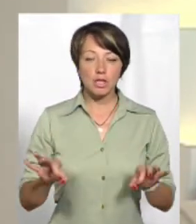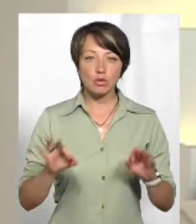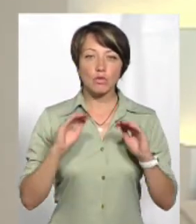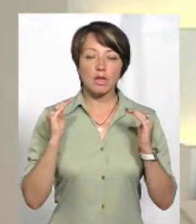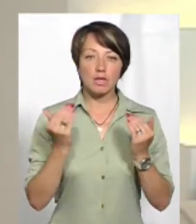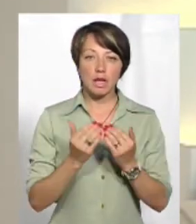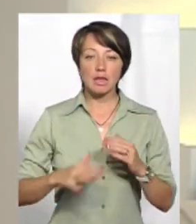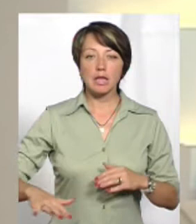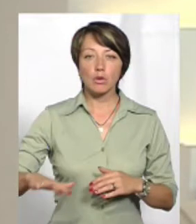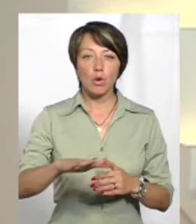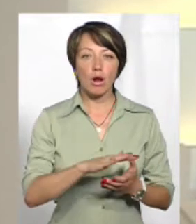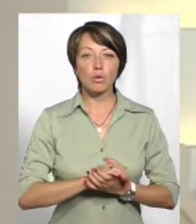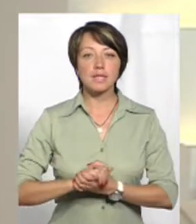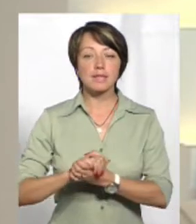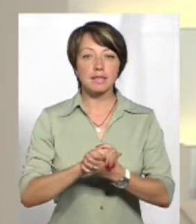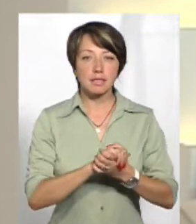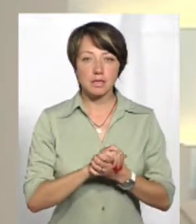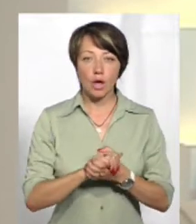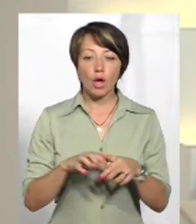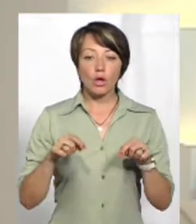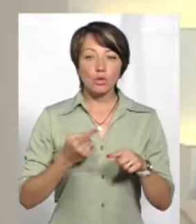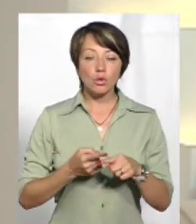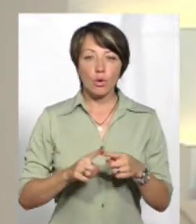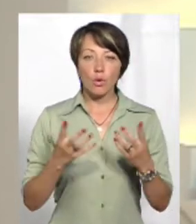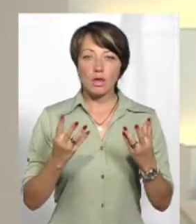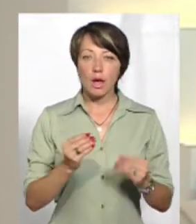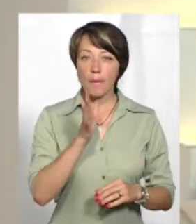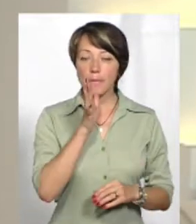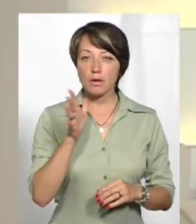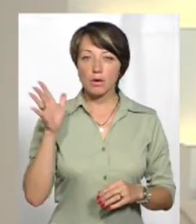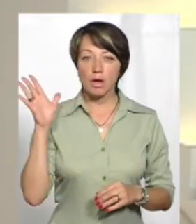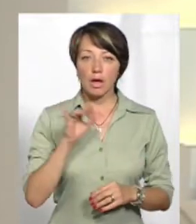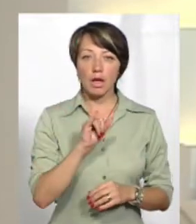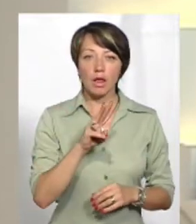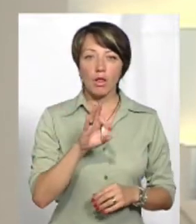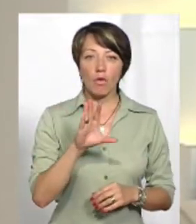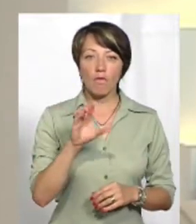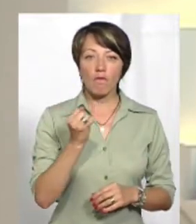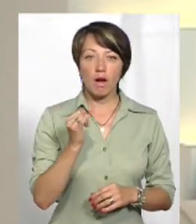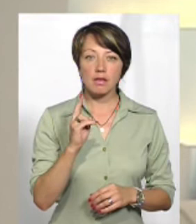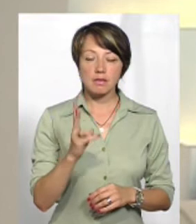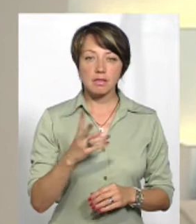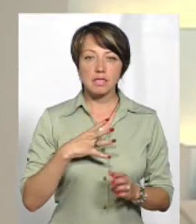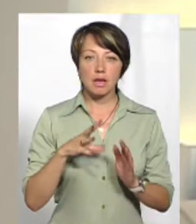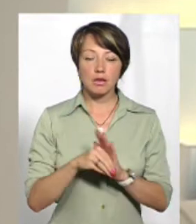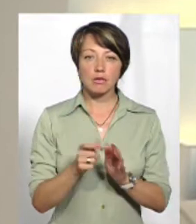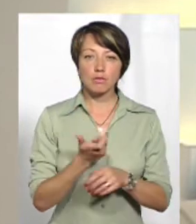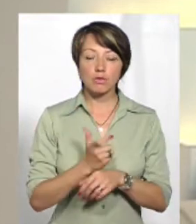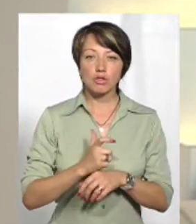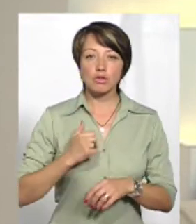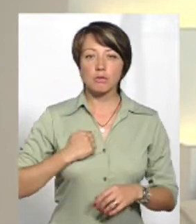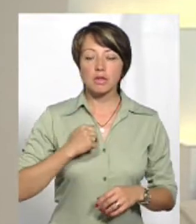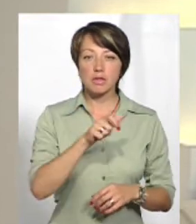суверенітет і територіальну цілісність. Цього дня, п'ять років тому, в Іловайському котлі загинуло найбільше бійців за